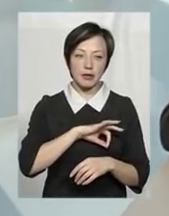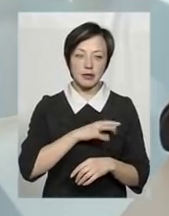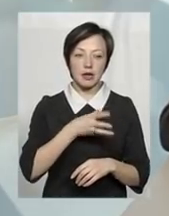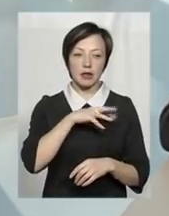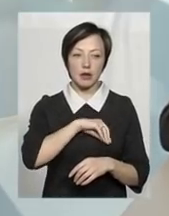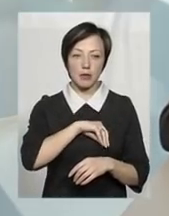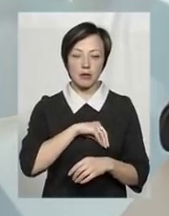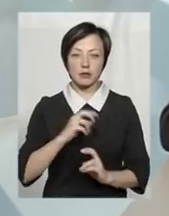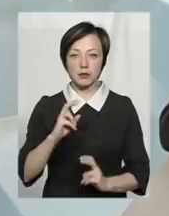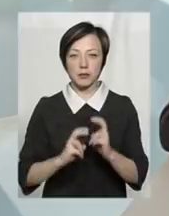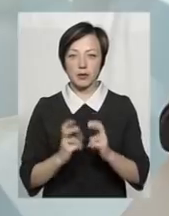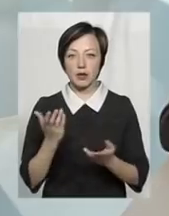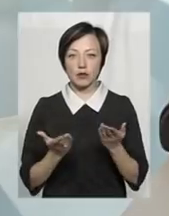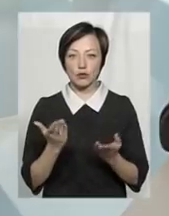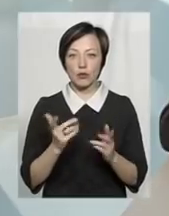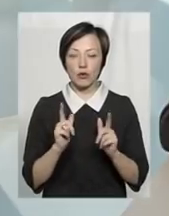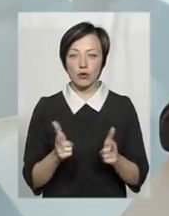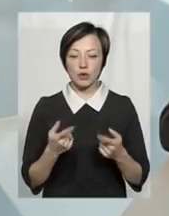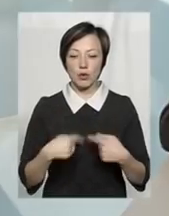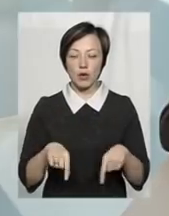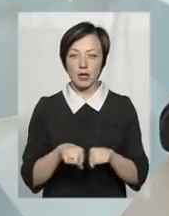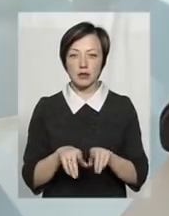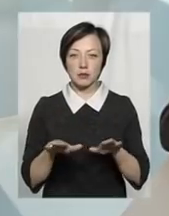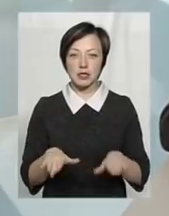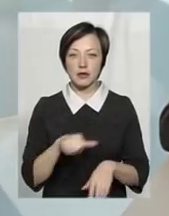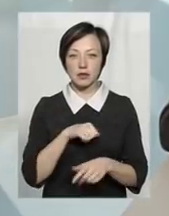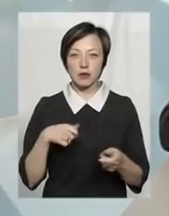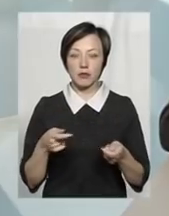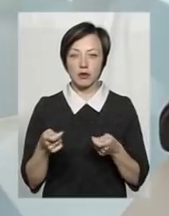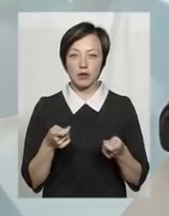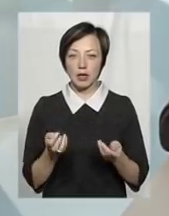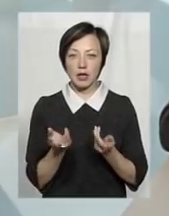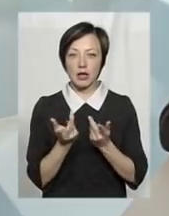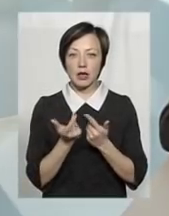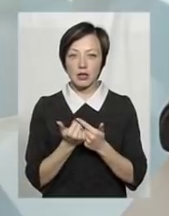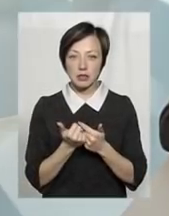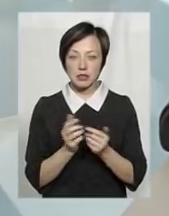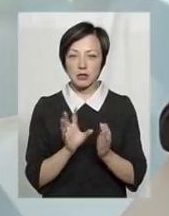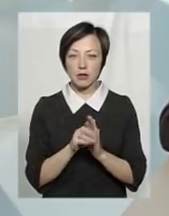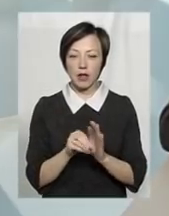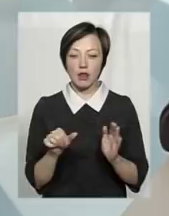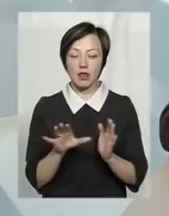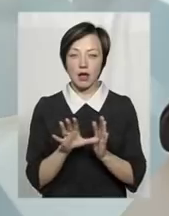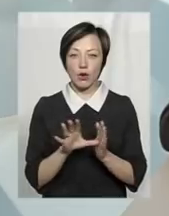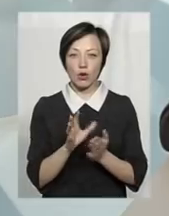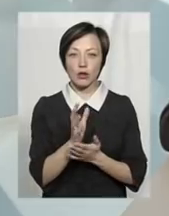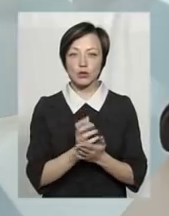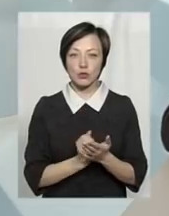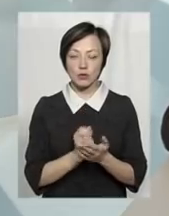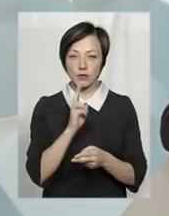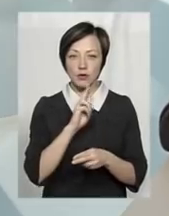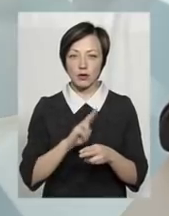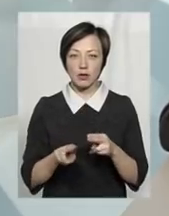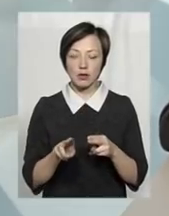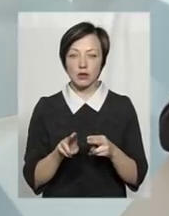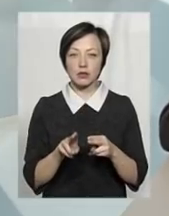її погоджують органи місцевого самоврядування. Кількість складова енергоресурсів, які втрачені,